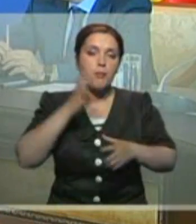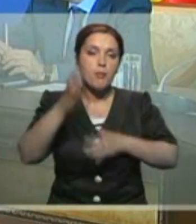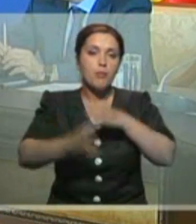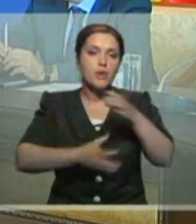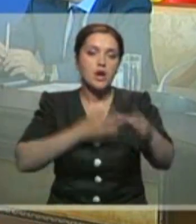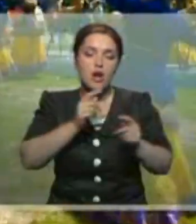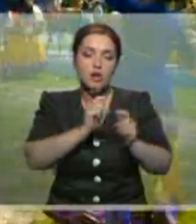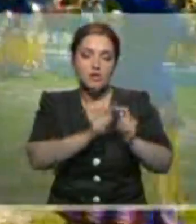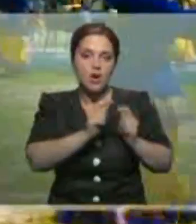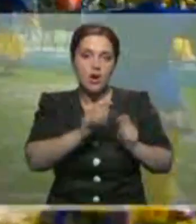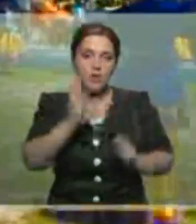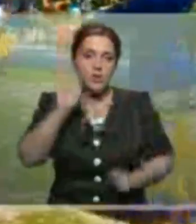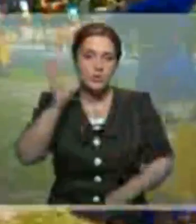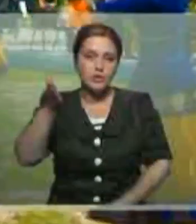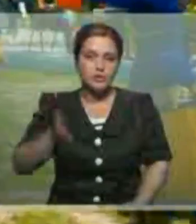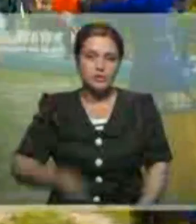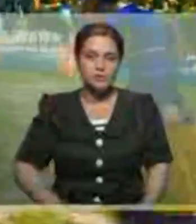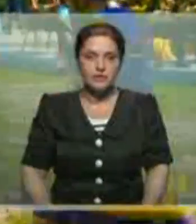институты.